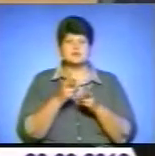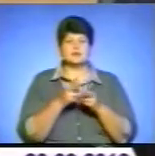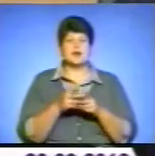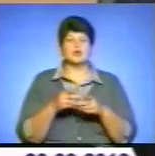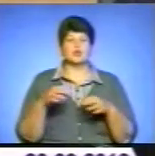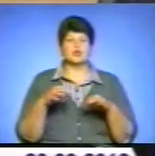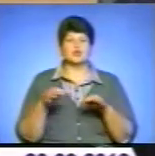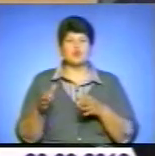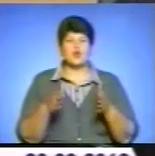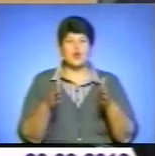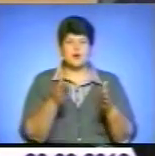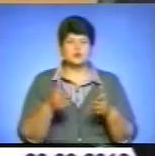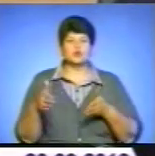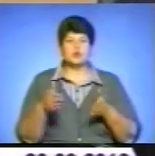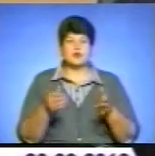Дороги забезпечити.